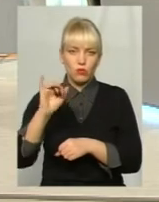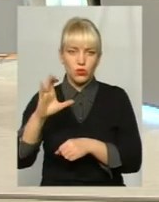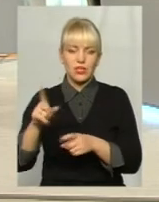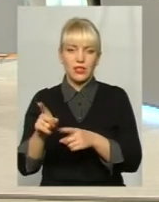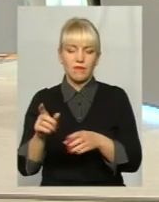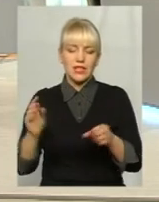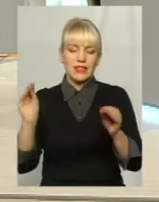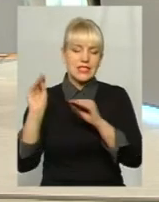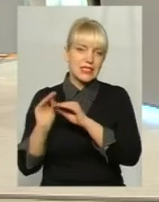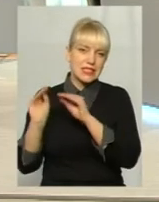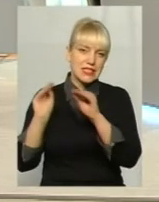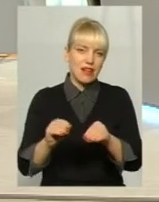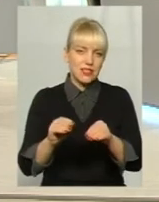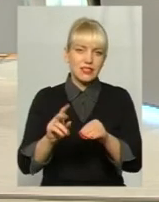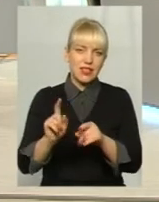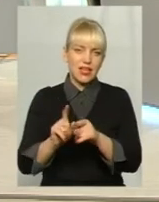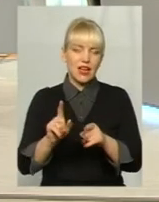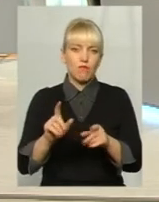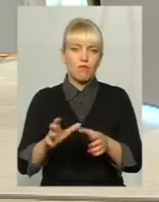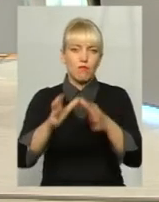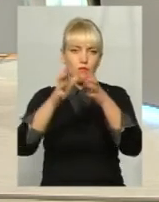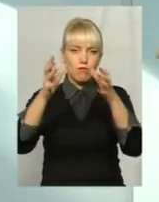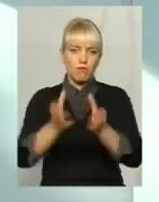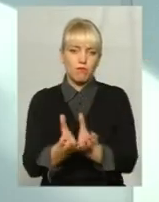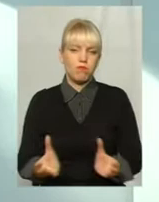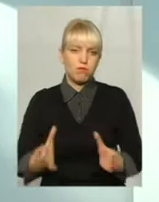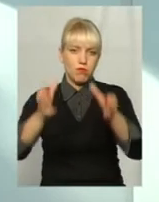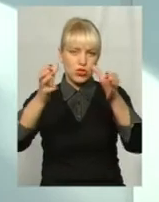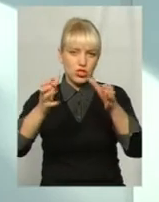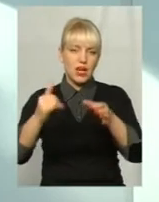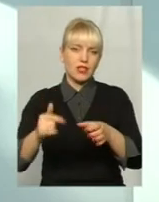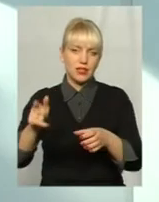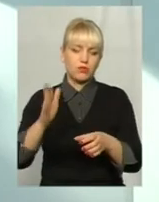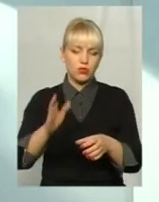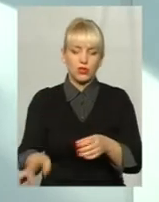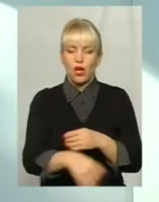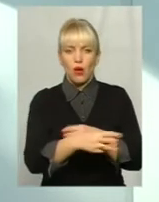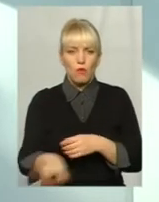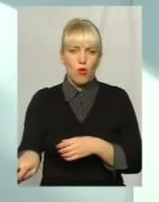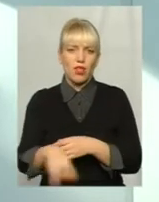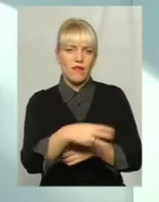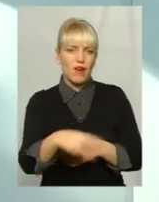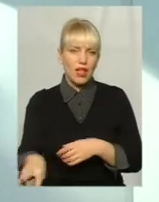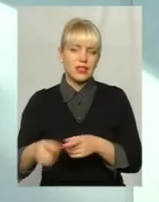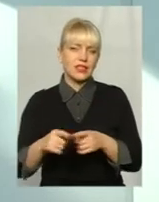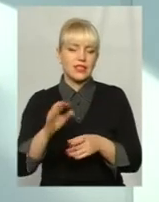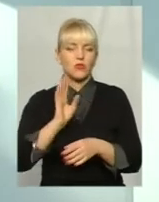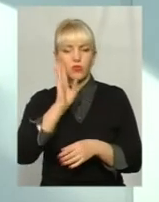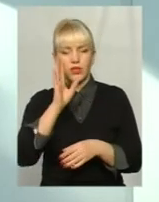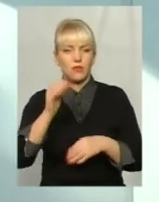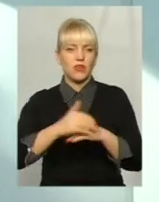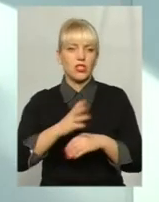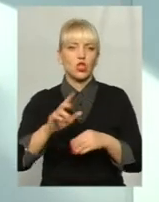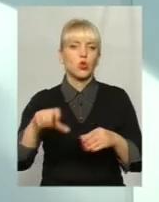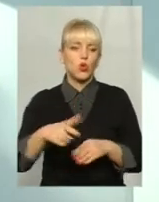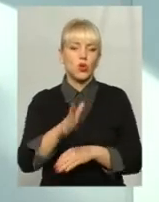таки змонтована, можна сказати, бочка, і буде поливати соляним розчином, рано і ввечері, просто дорога буде